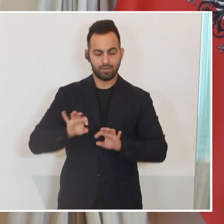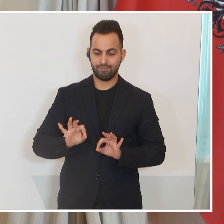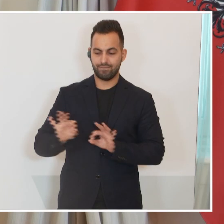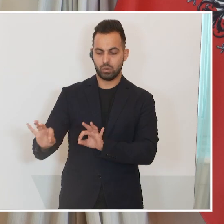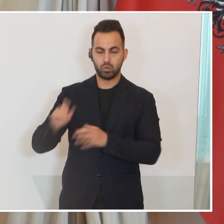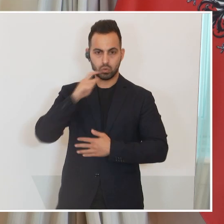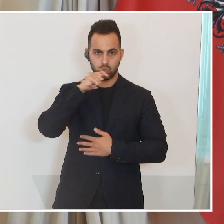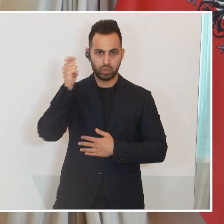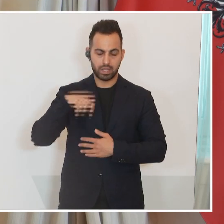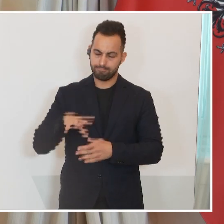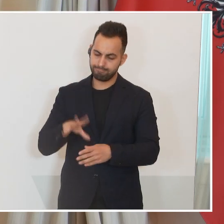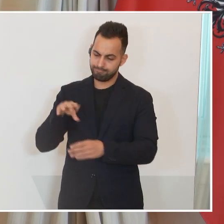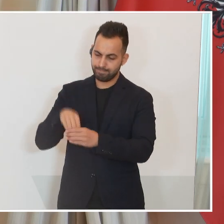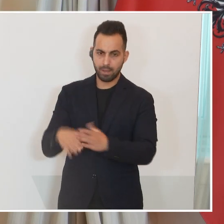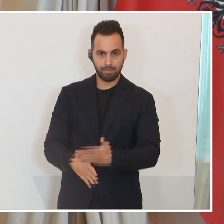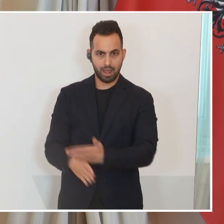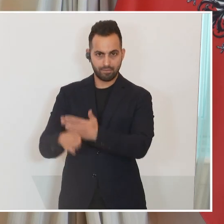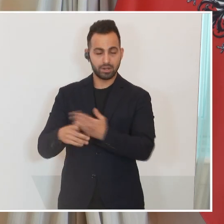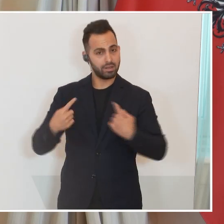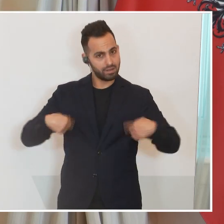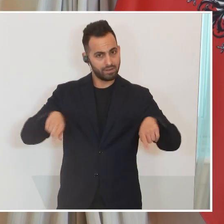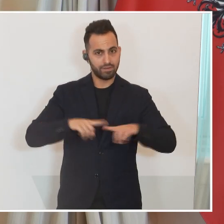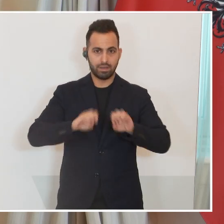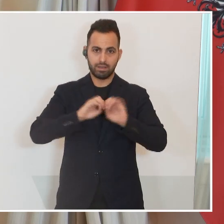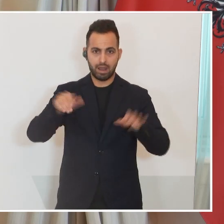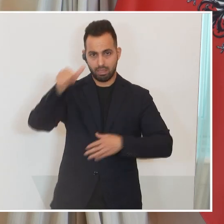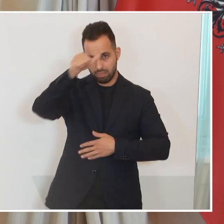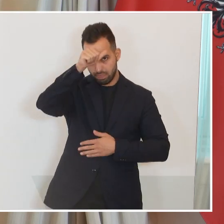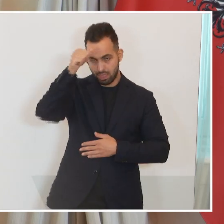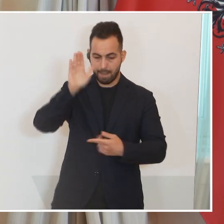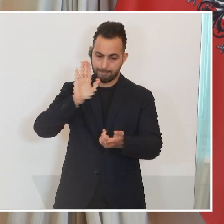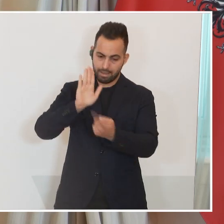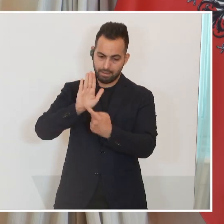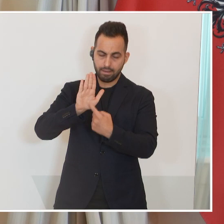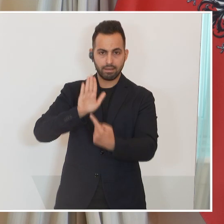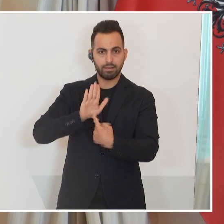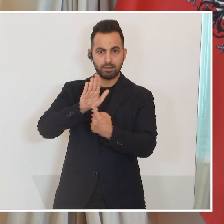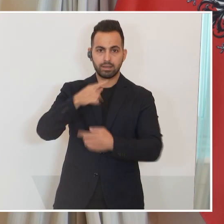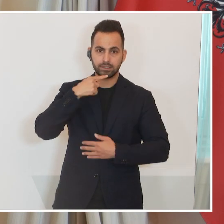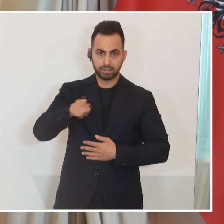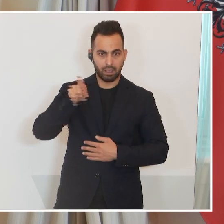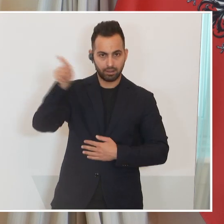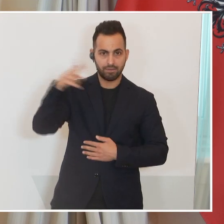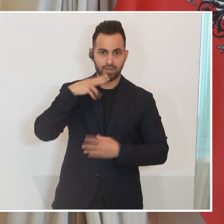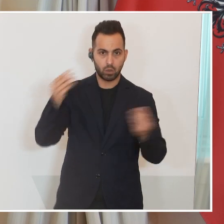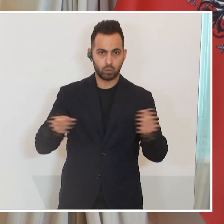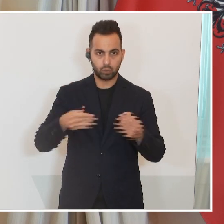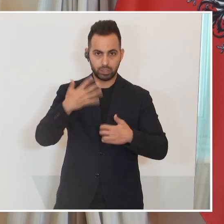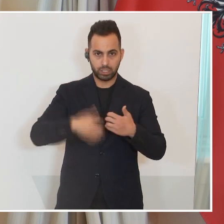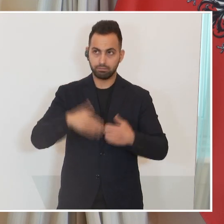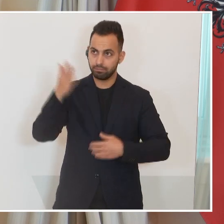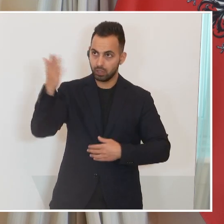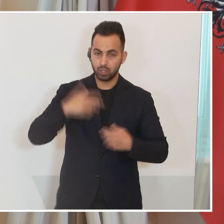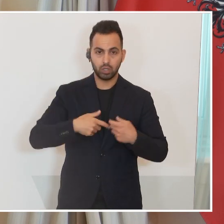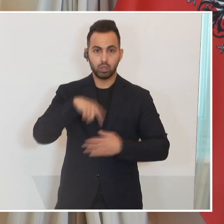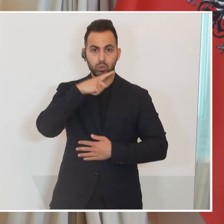Wir benennen denjenigen, der dafür verantwortlich ist, dass derzeit Krieg herrscht. Das ist die russische Föderation, das ist die russische Armee